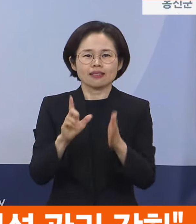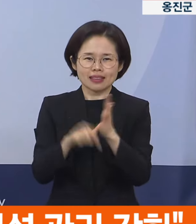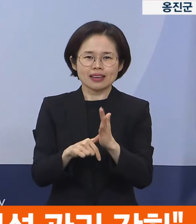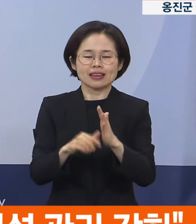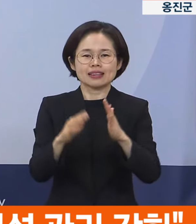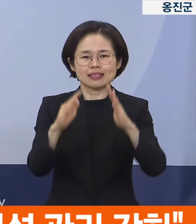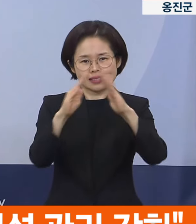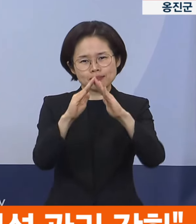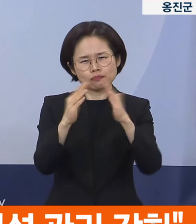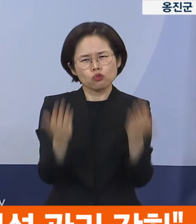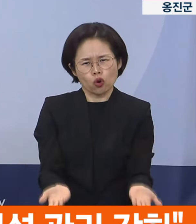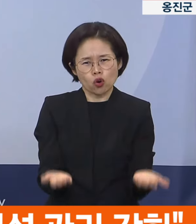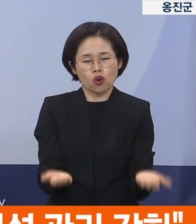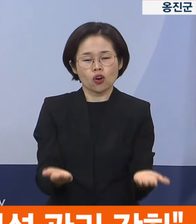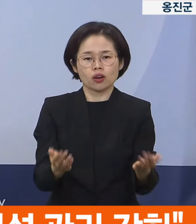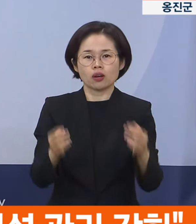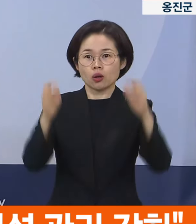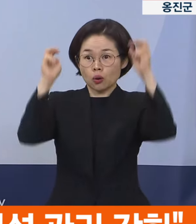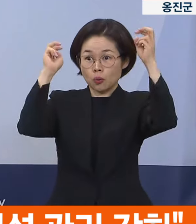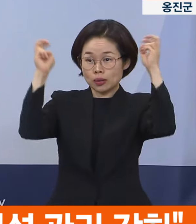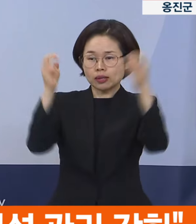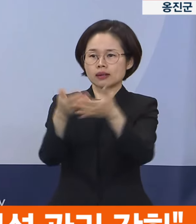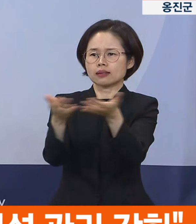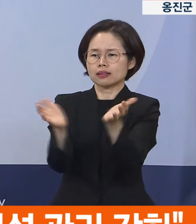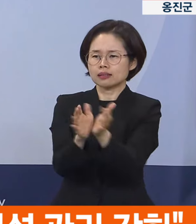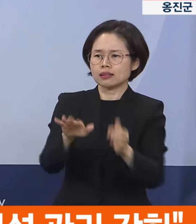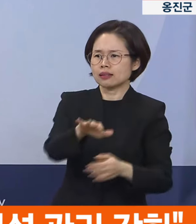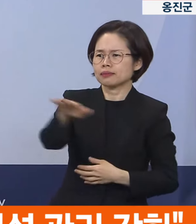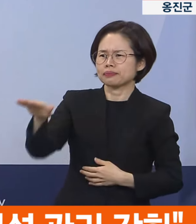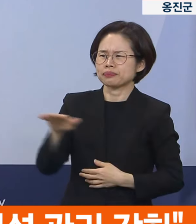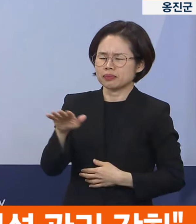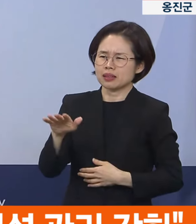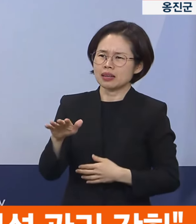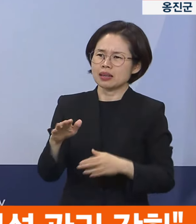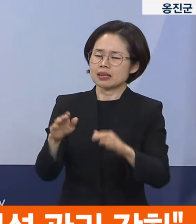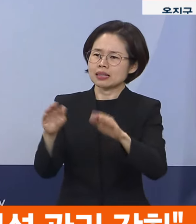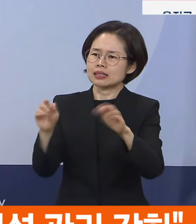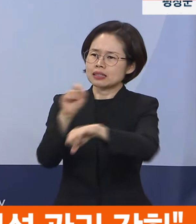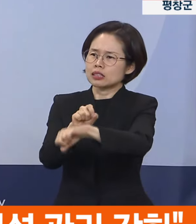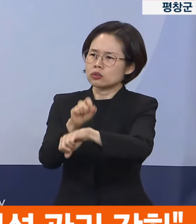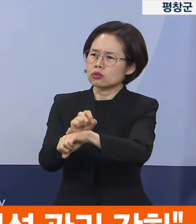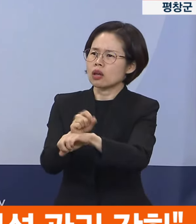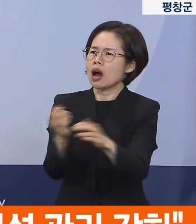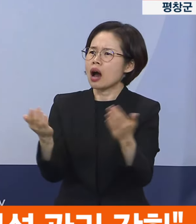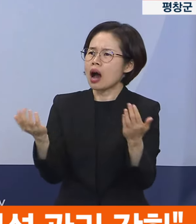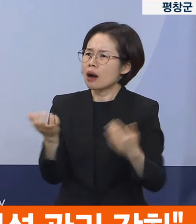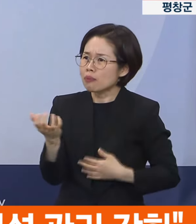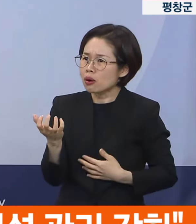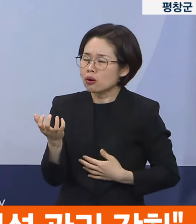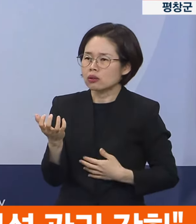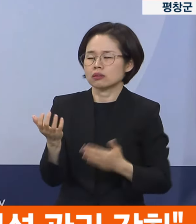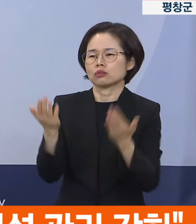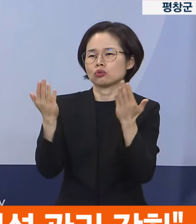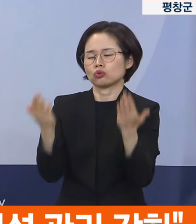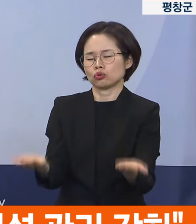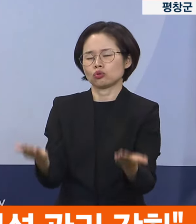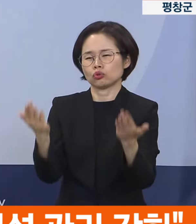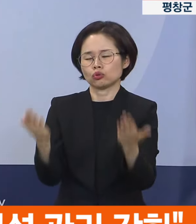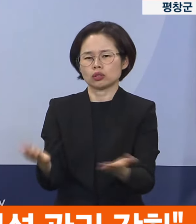회사, 단체들 등도 구성원이 아프면 병과 제공을 통해서 아프면 쉴 권리를